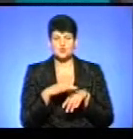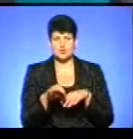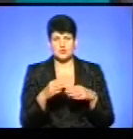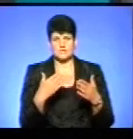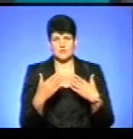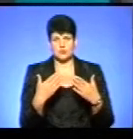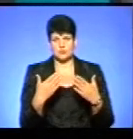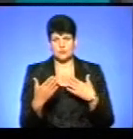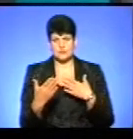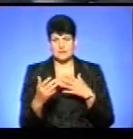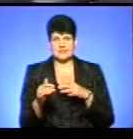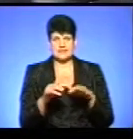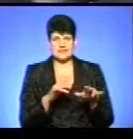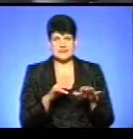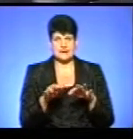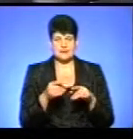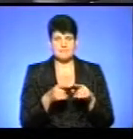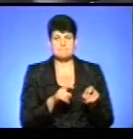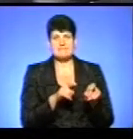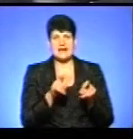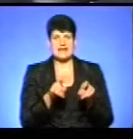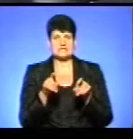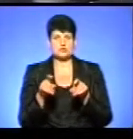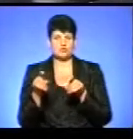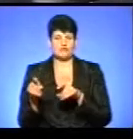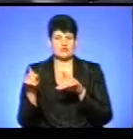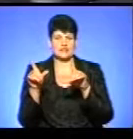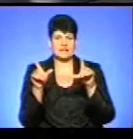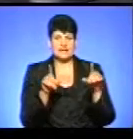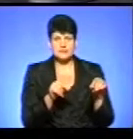і, власне, діяльність таких пересувних звіринців.